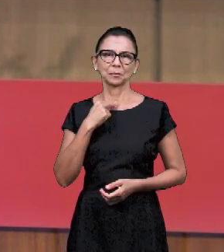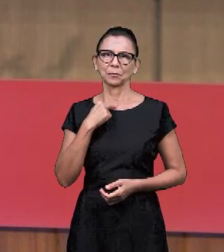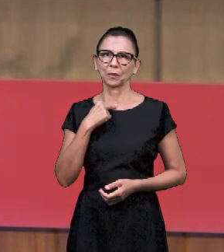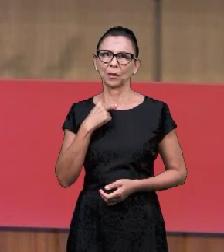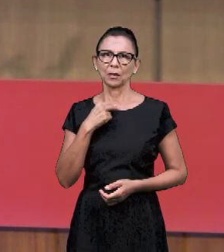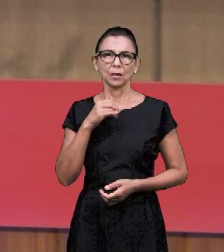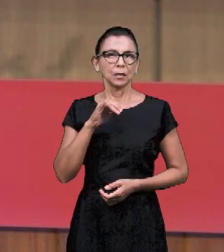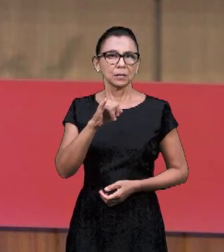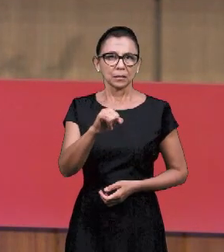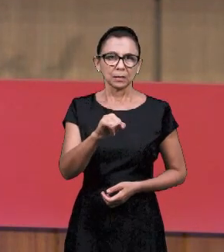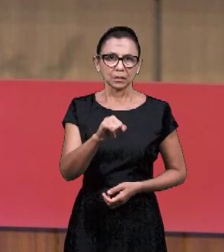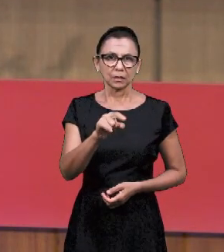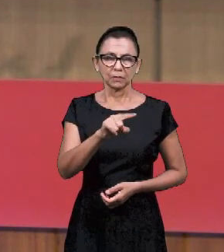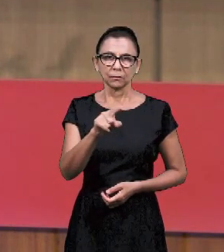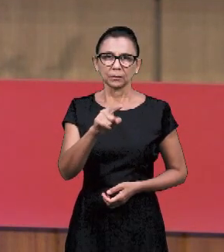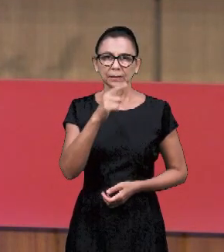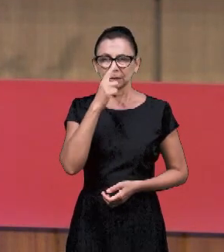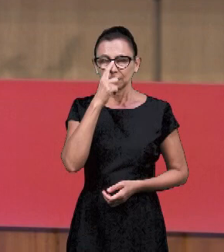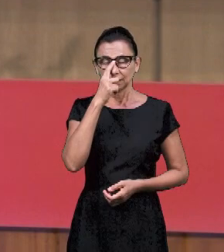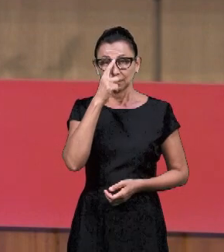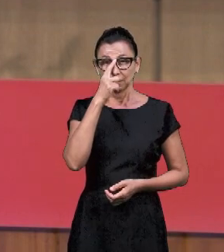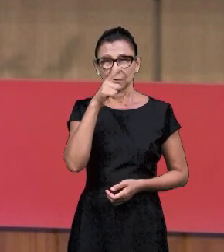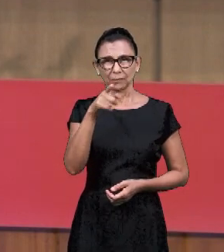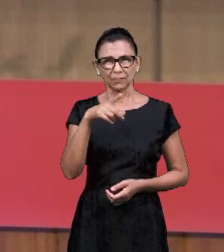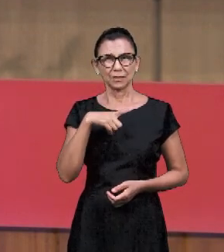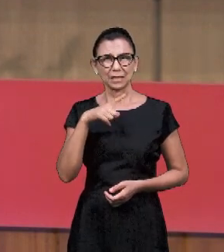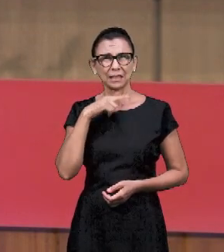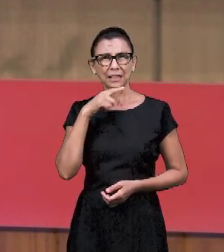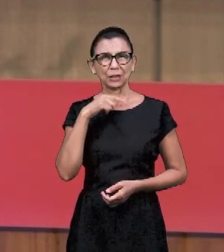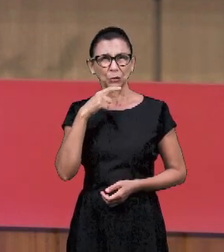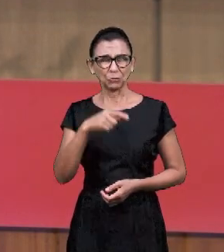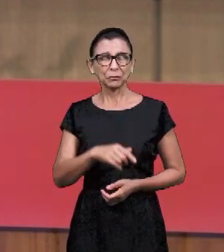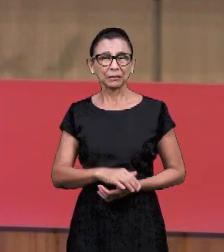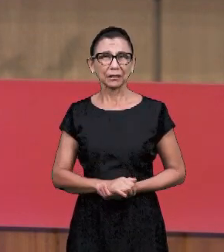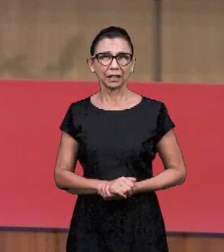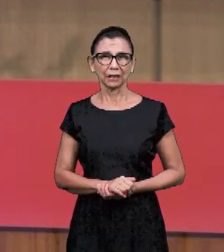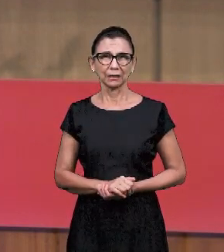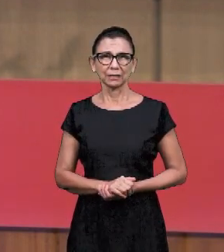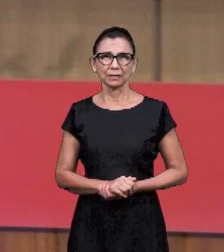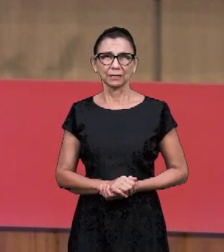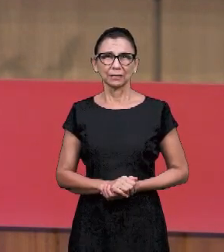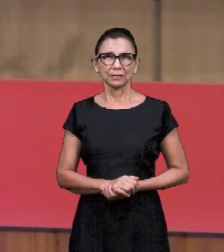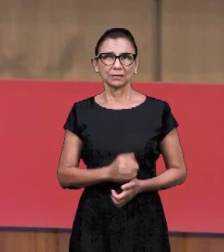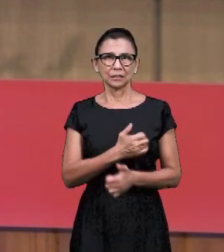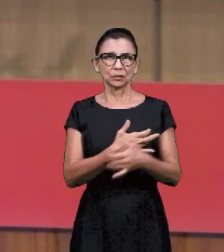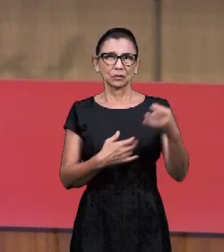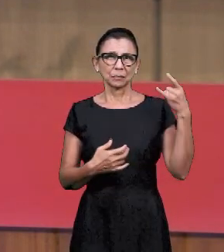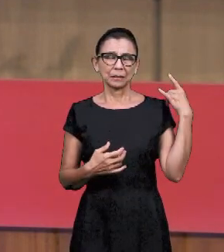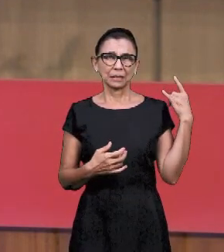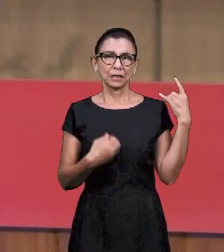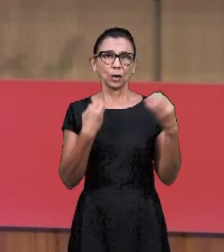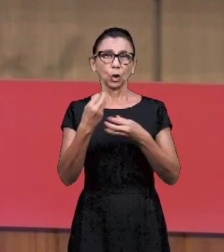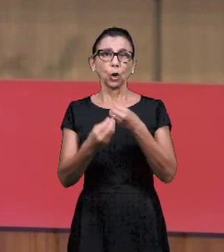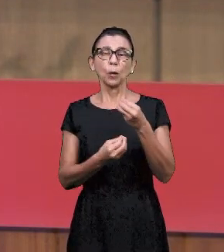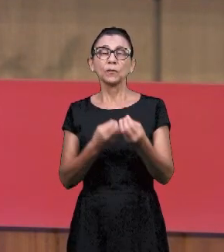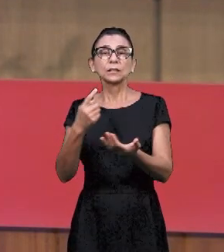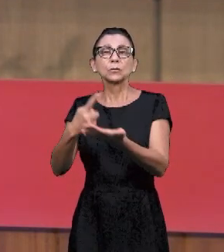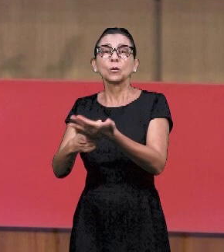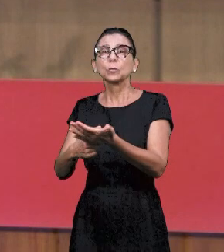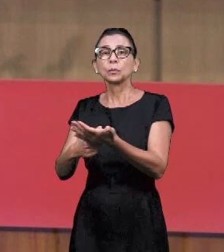Вера, она не остается в сомнительном характере. Если у тебя нет твердости посвящения в том, что